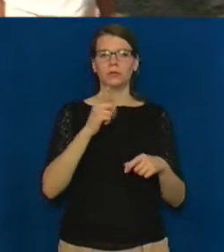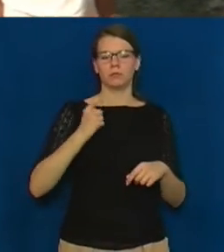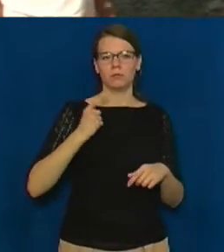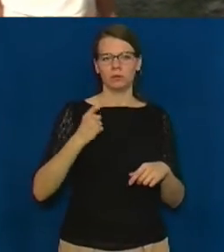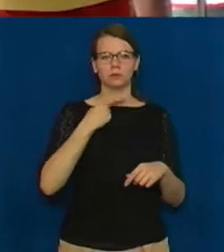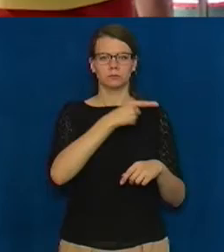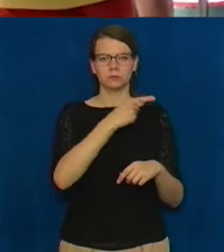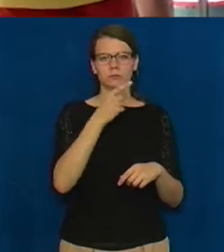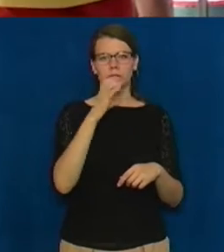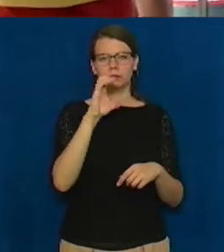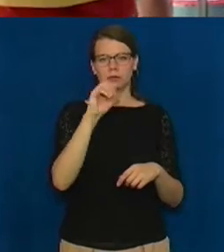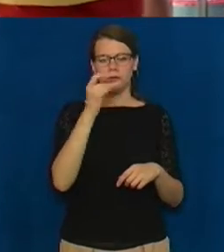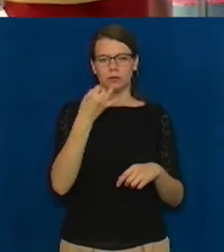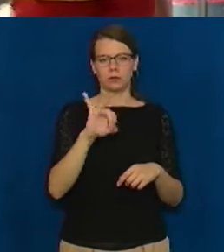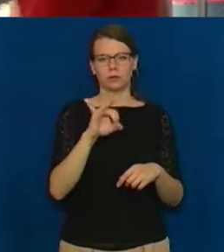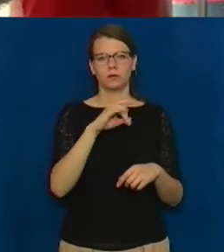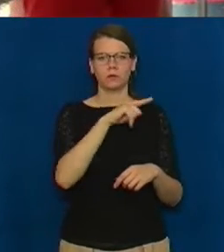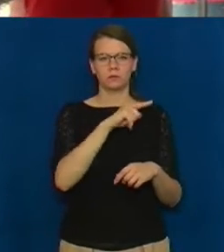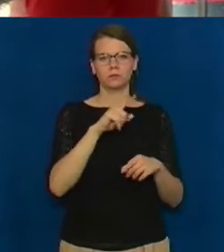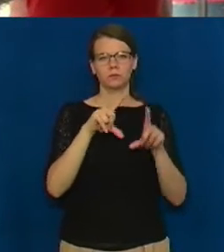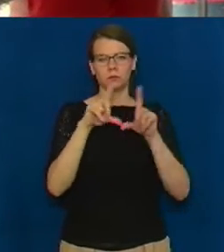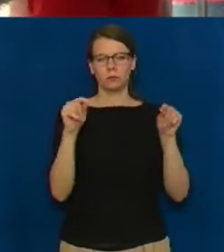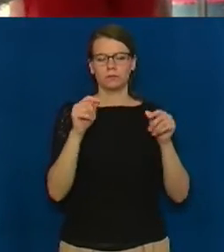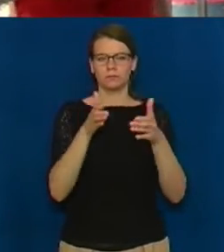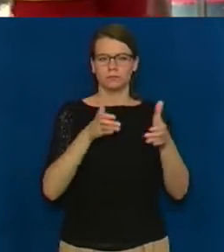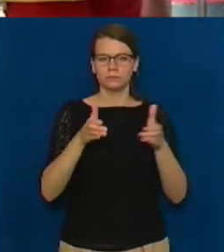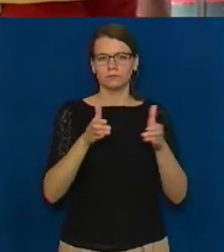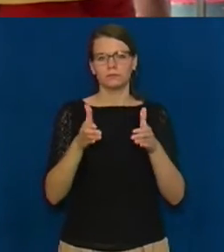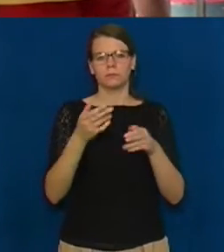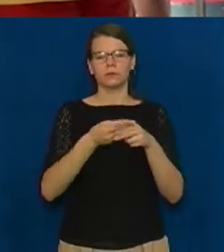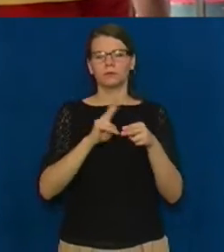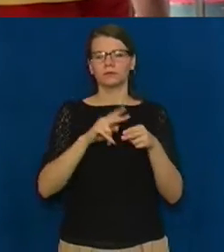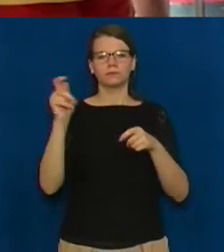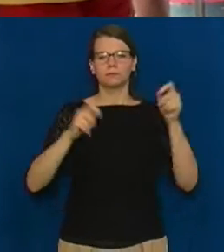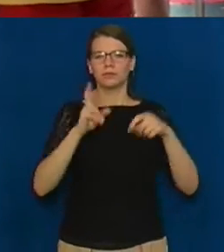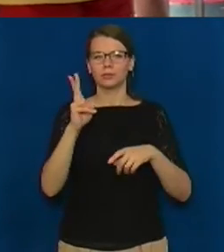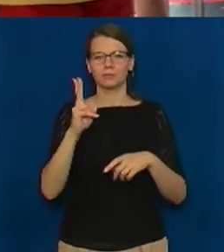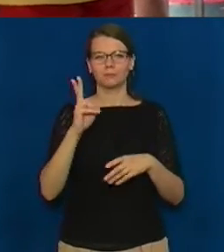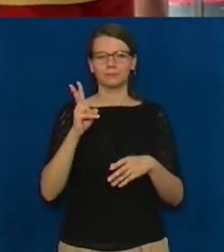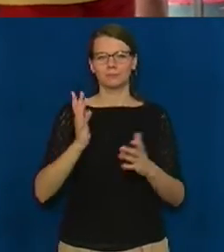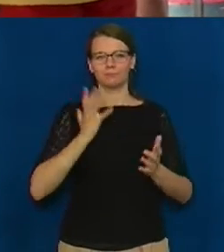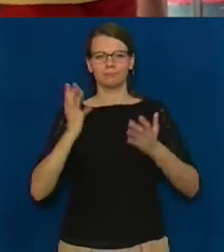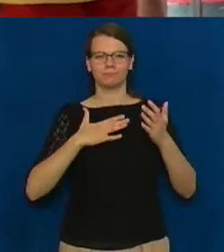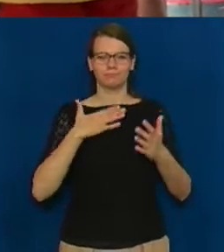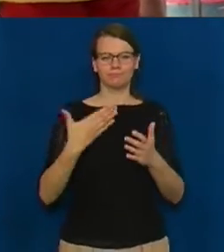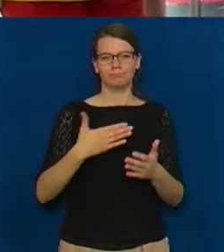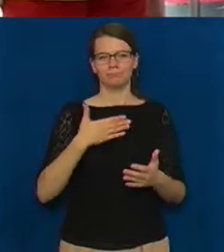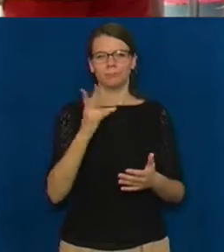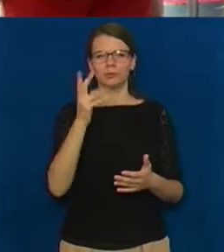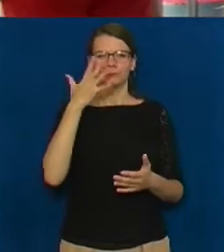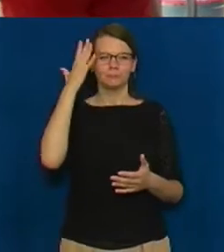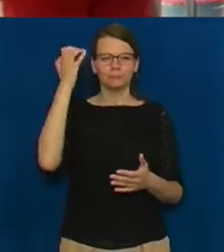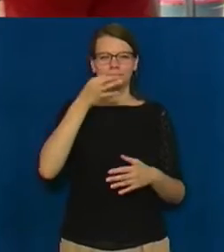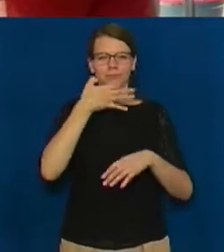Сергій Радько. Холодноярська школа гончарства збирає якраз таких ентузіастів, любителів гончарства. І